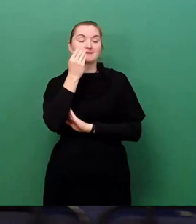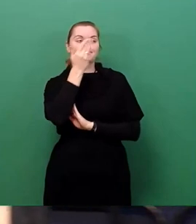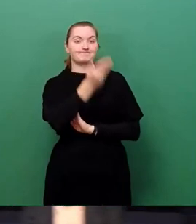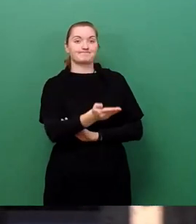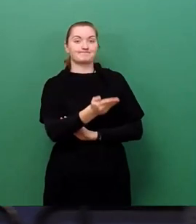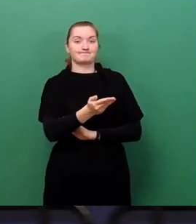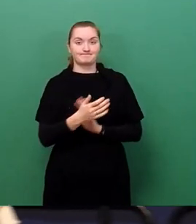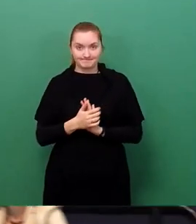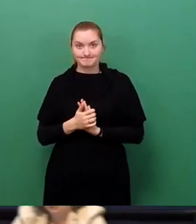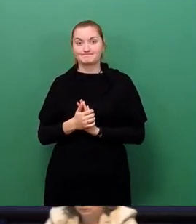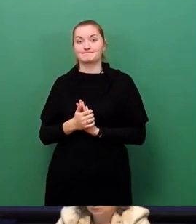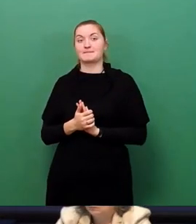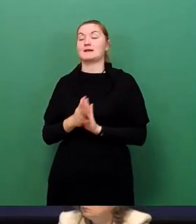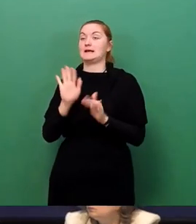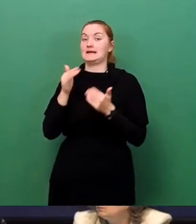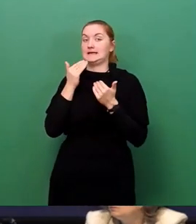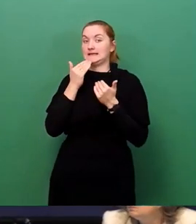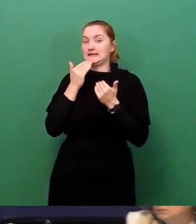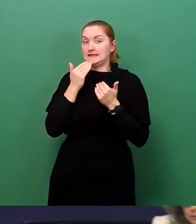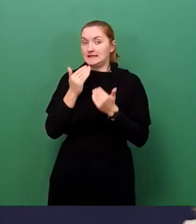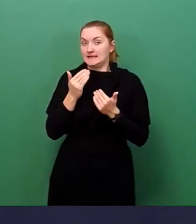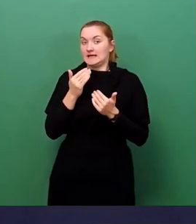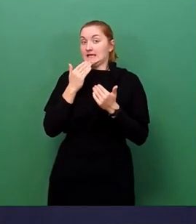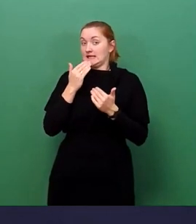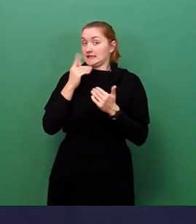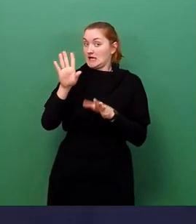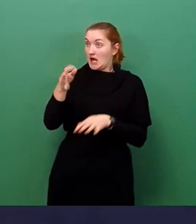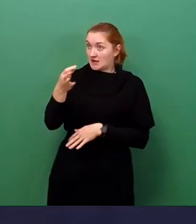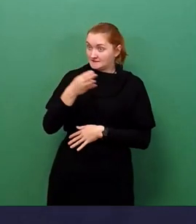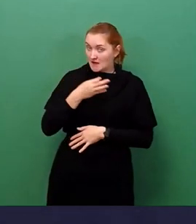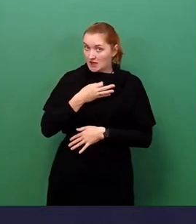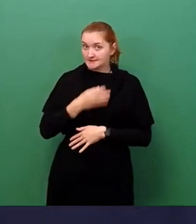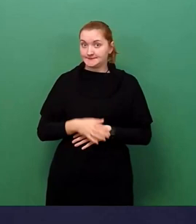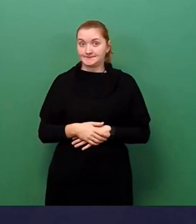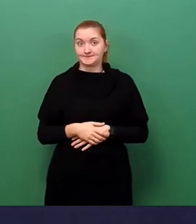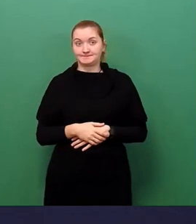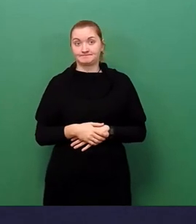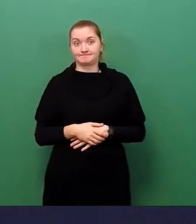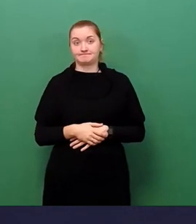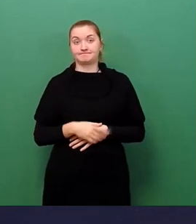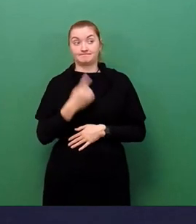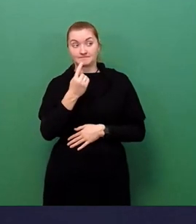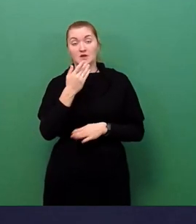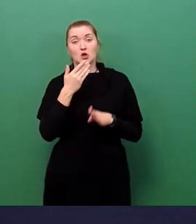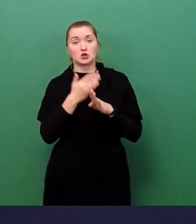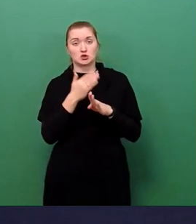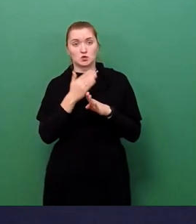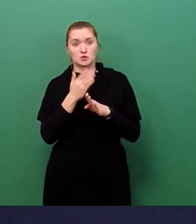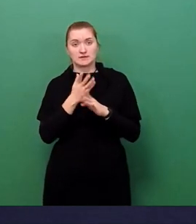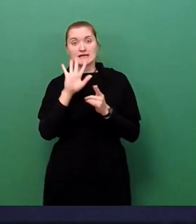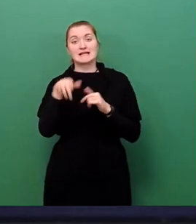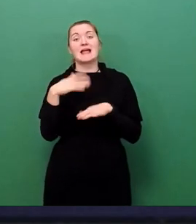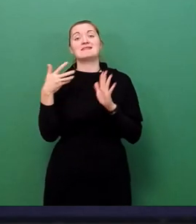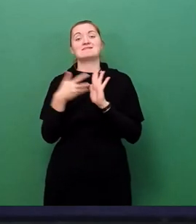Herr Stadtrat Hannig, danke für Ihre Anfrage. In der bereits von Ihnen begründeten Testverordnung des Bundes,